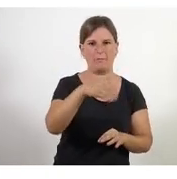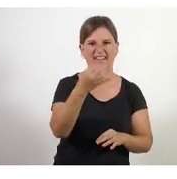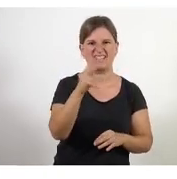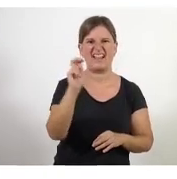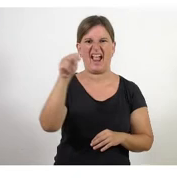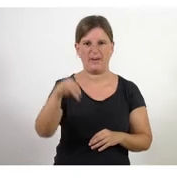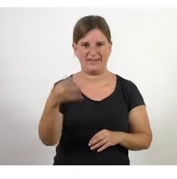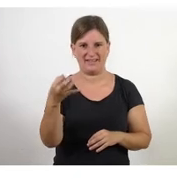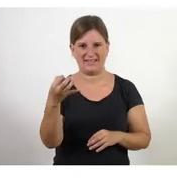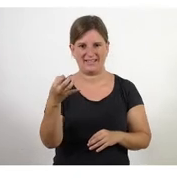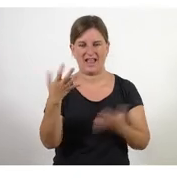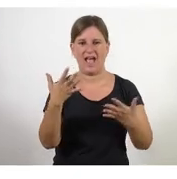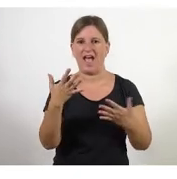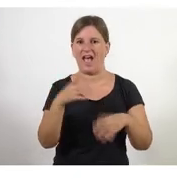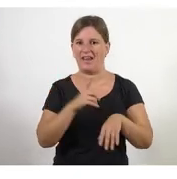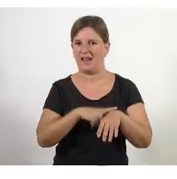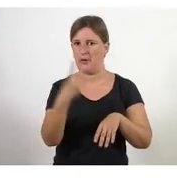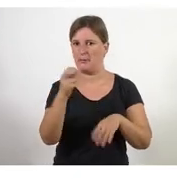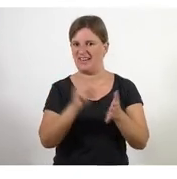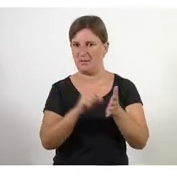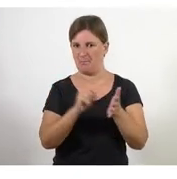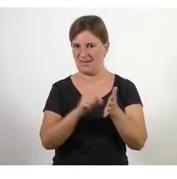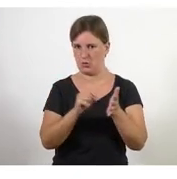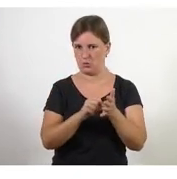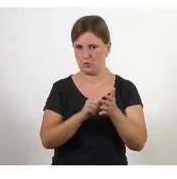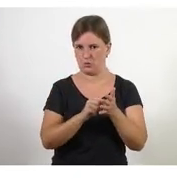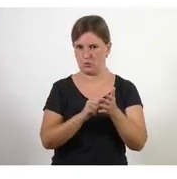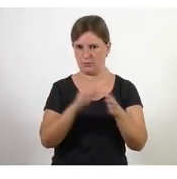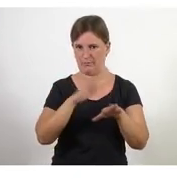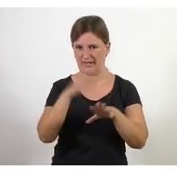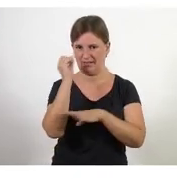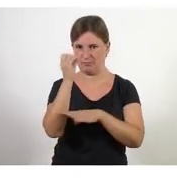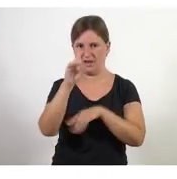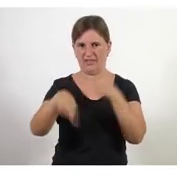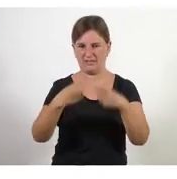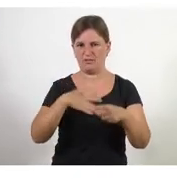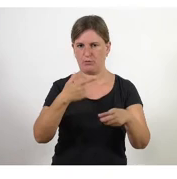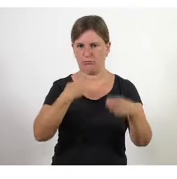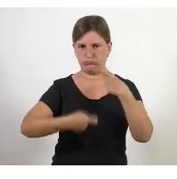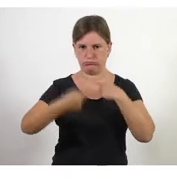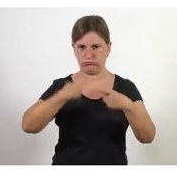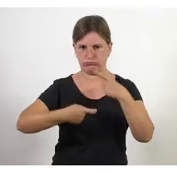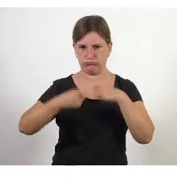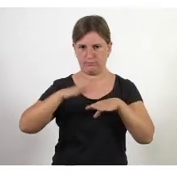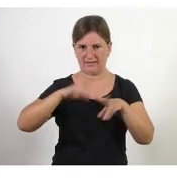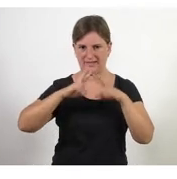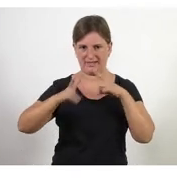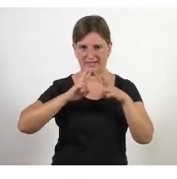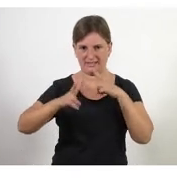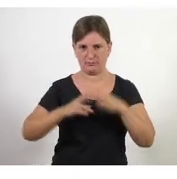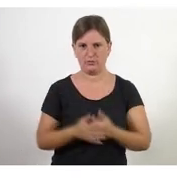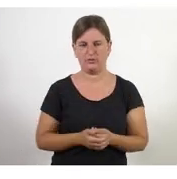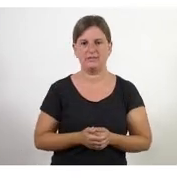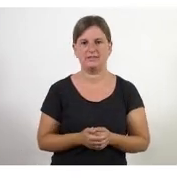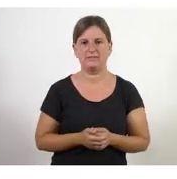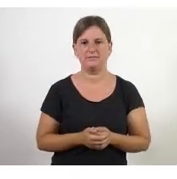minutets de la part teòrica d'exposar per després poder rebre preguntes i poder donar respostes i